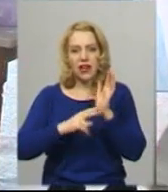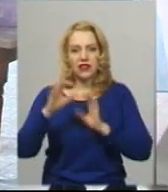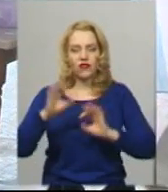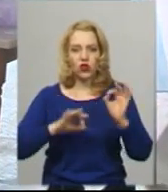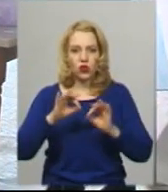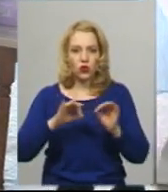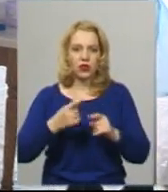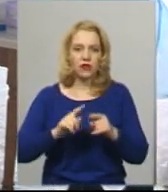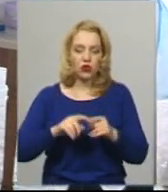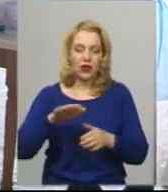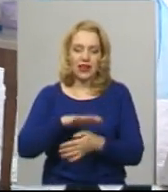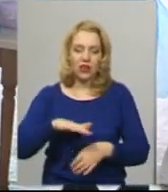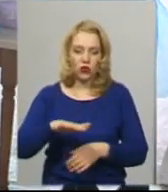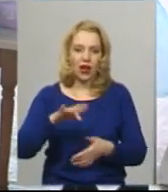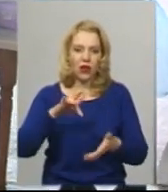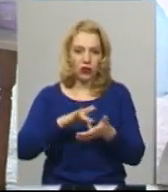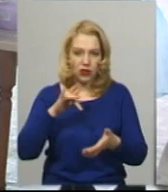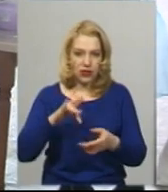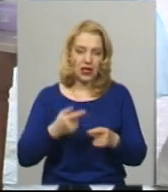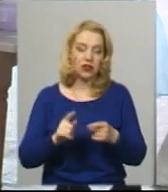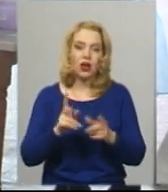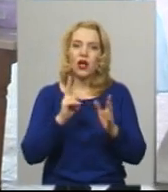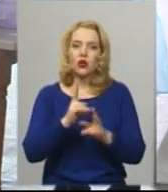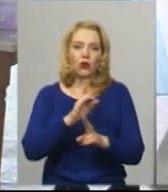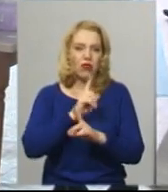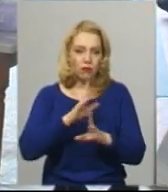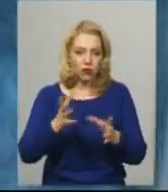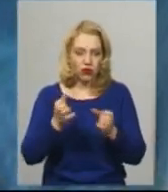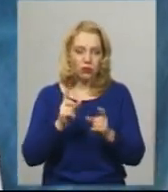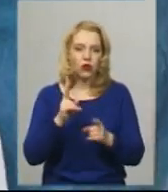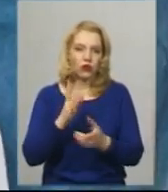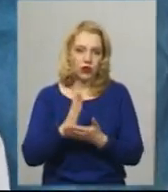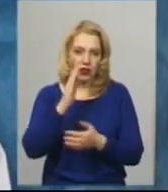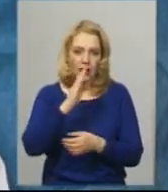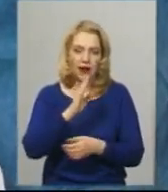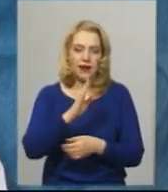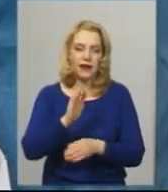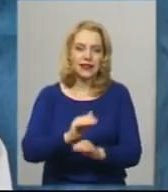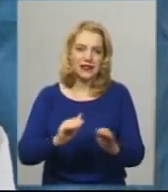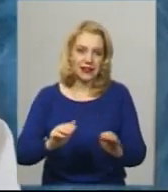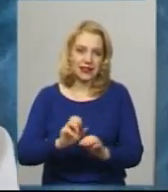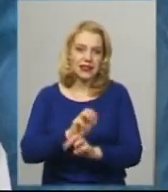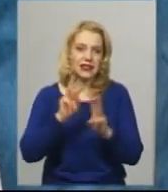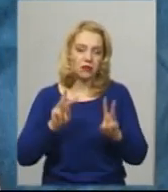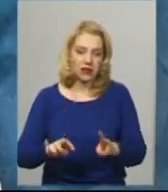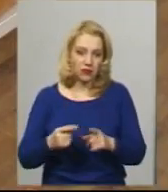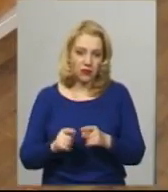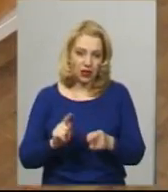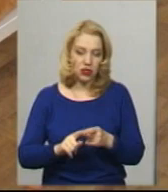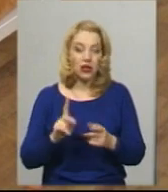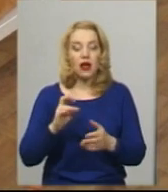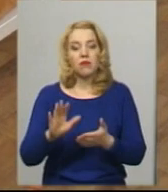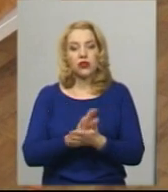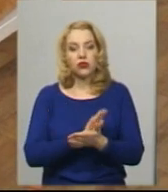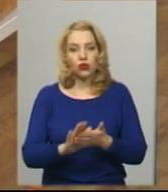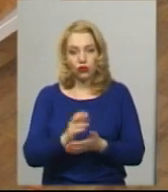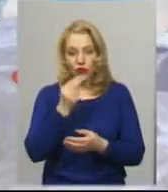Не отримують ті, хто мешкає з забезпеченими дітьми чи мають пенсію понад 5 тисяч гривень. Директорка Ірина Ковальчук розповідає, натомість продукти безкоштовно